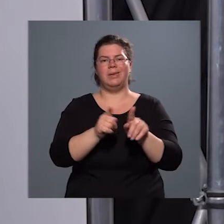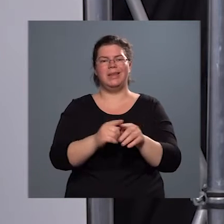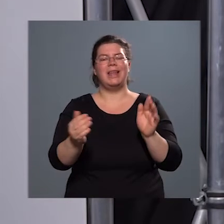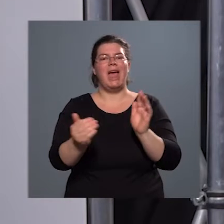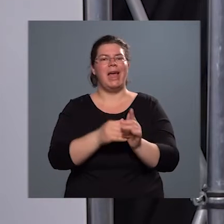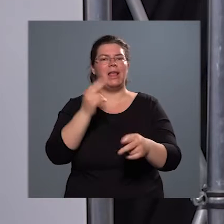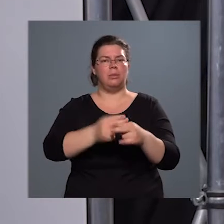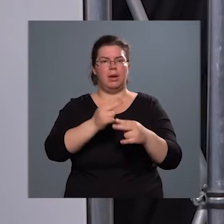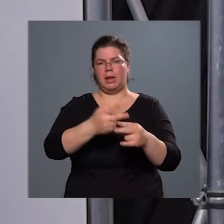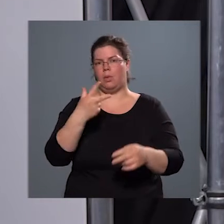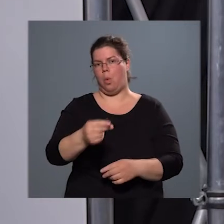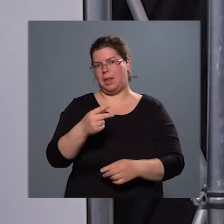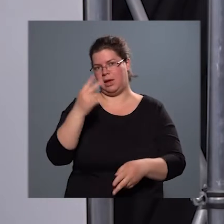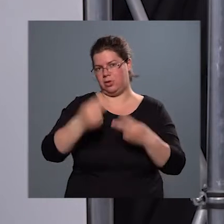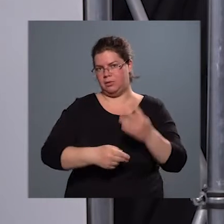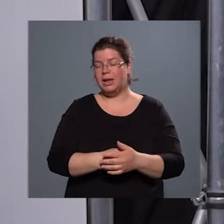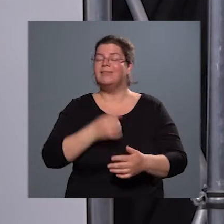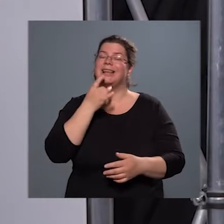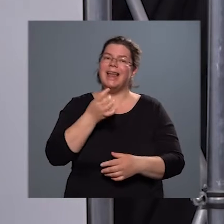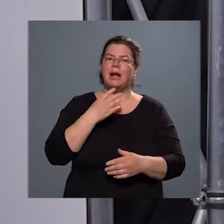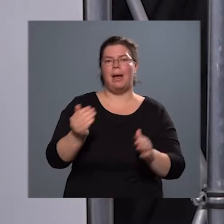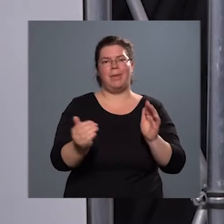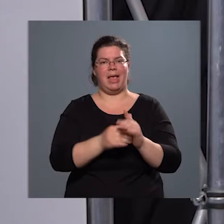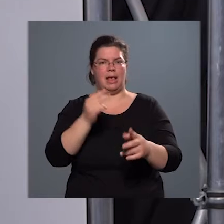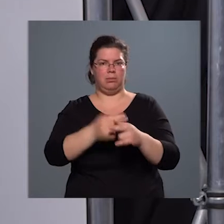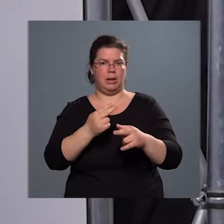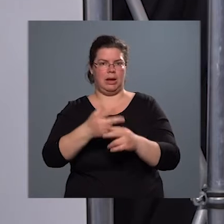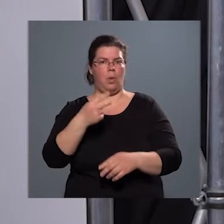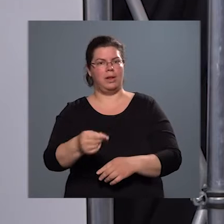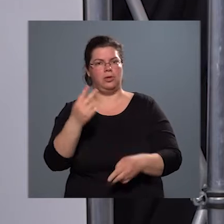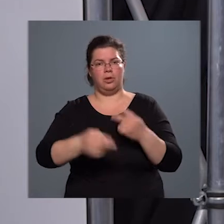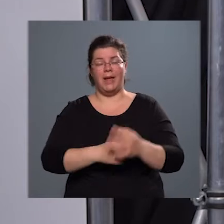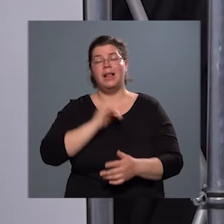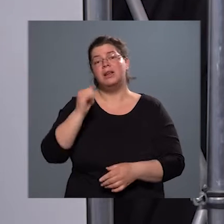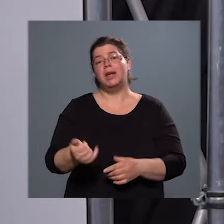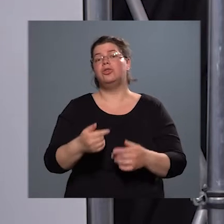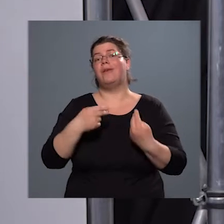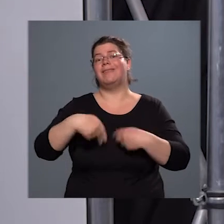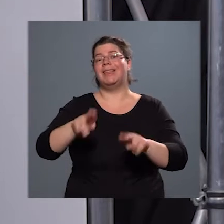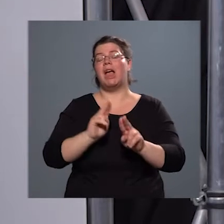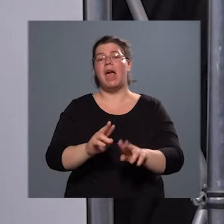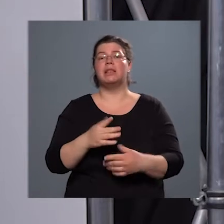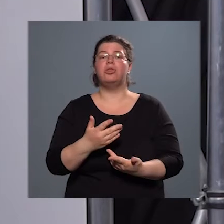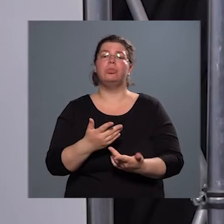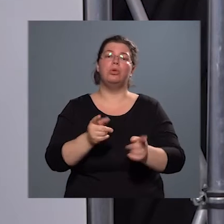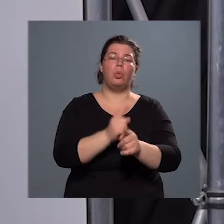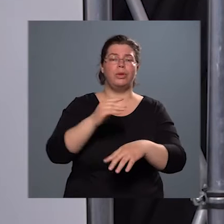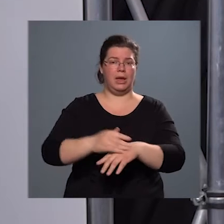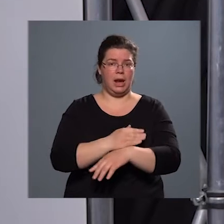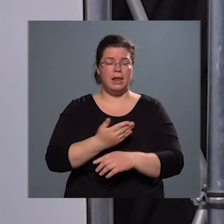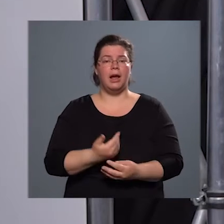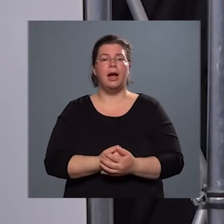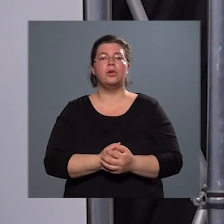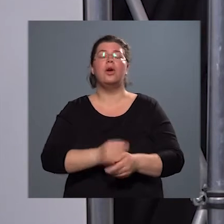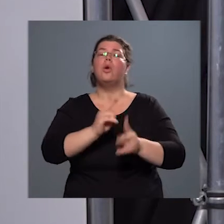oltását végezzük, vagy legalább ezer beteg oltását végezzük, és így a visszajelzésekből úgy érzékeljük, hogy ezt